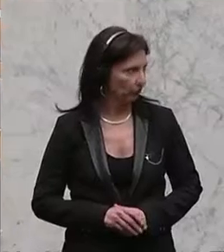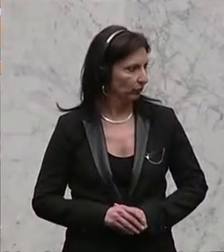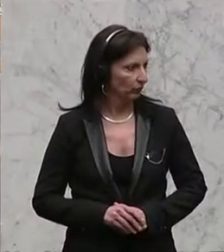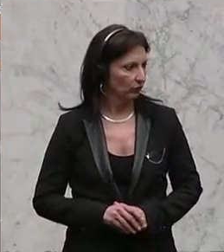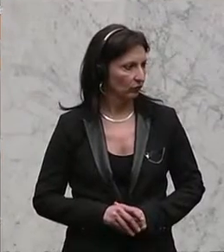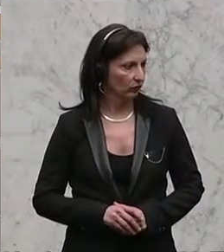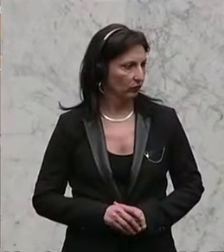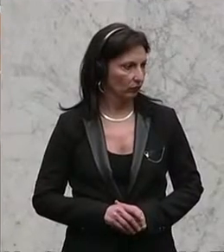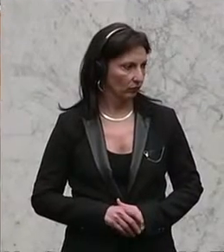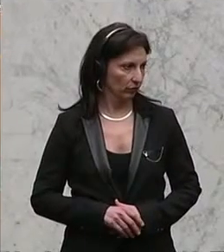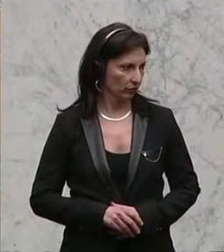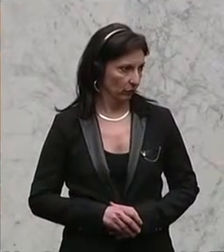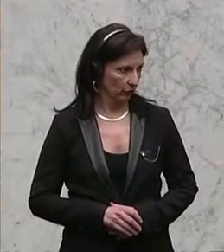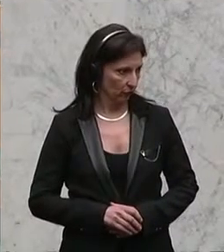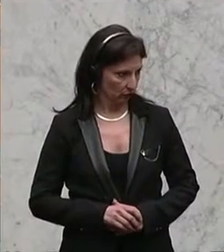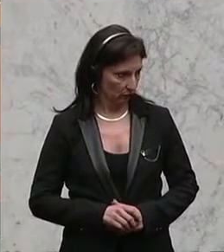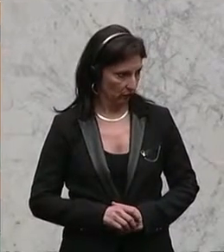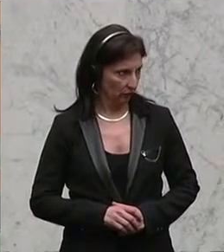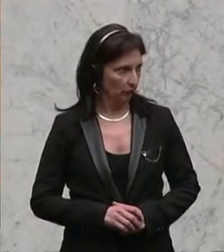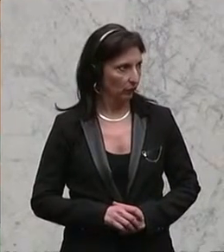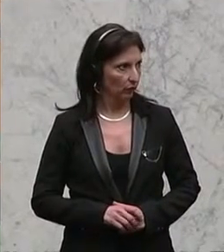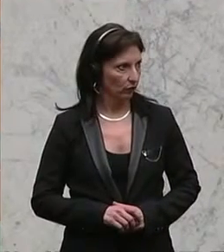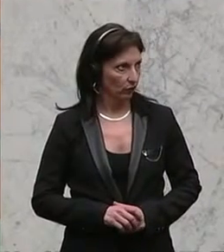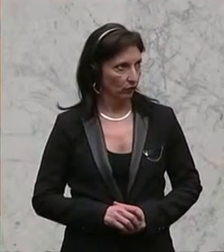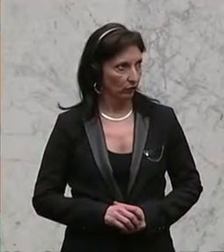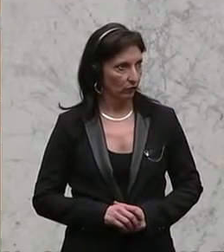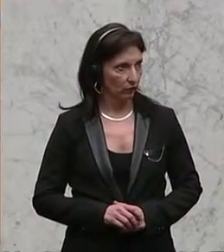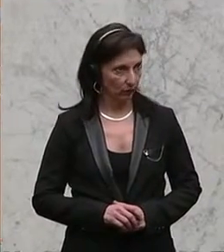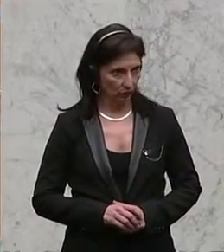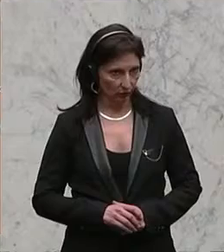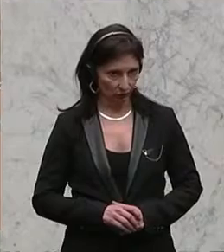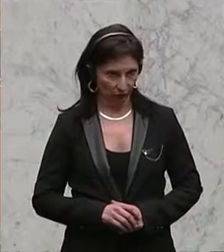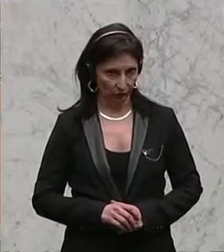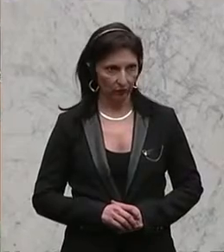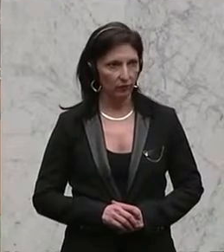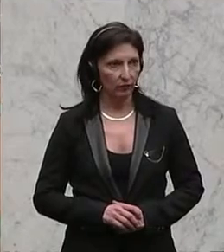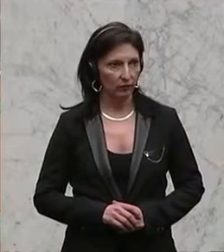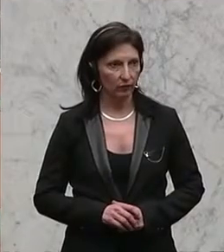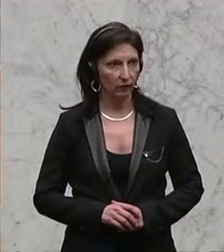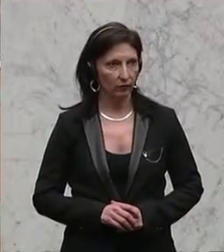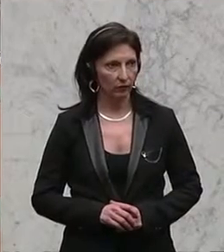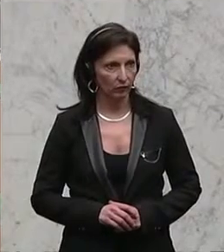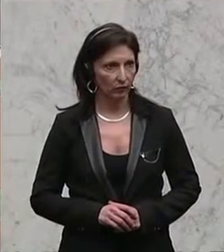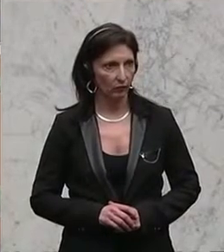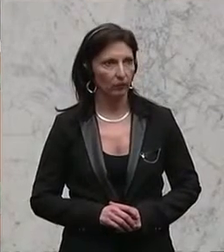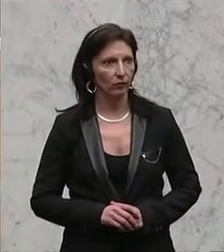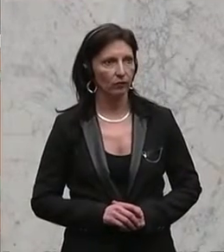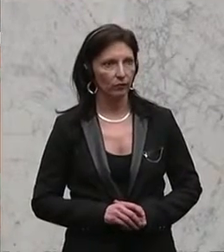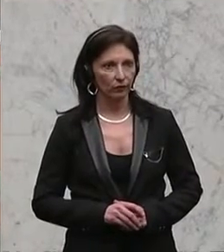Als nächster Redner nun zu Wort gemeldet ist Wolfgang Gnees. Er kommt von der SPÖ.